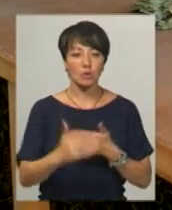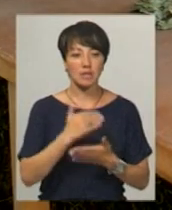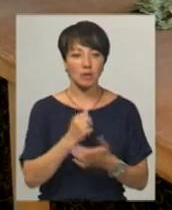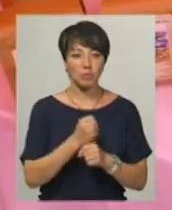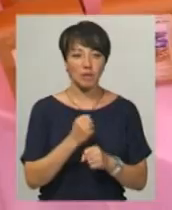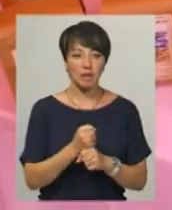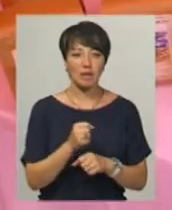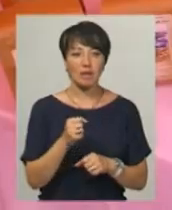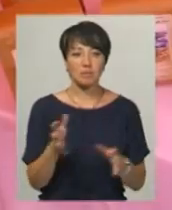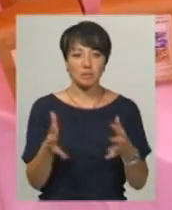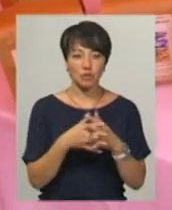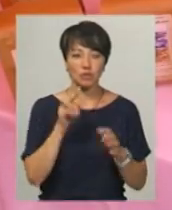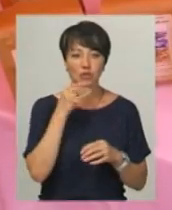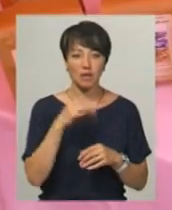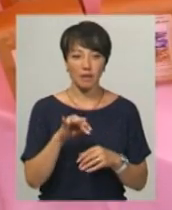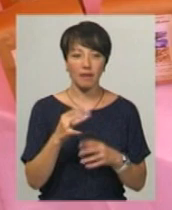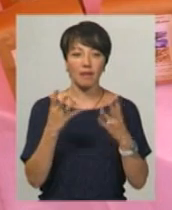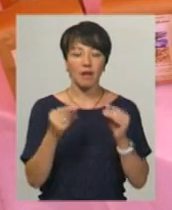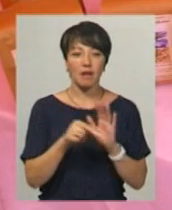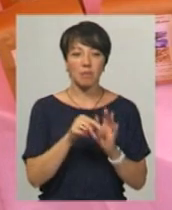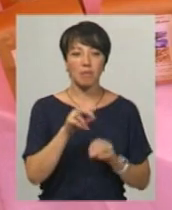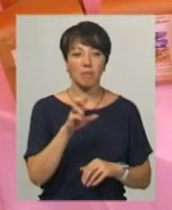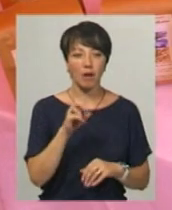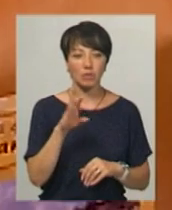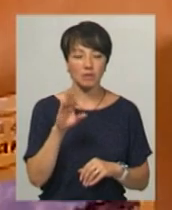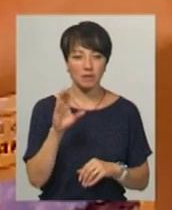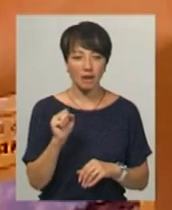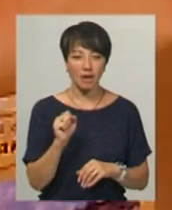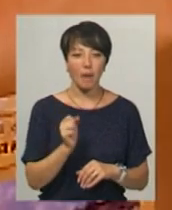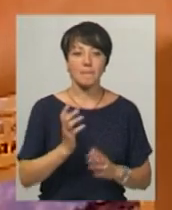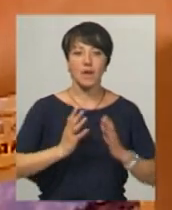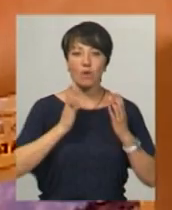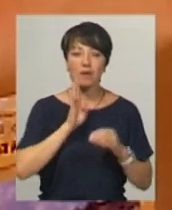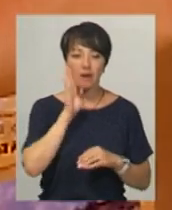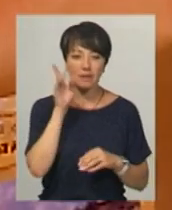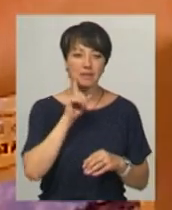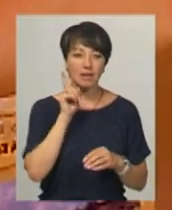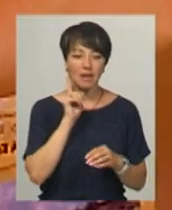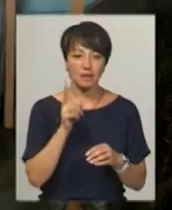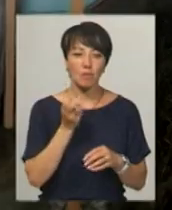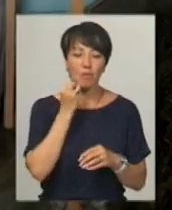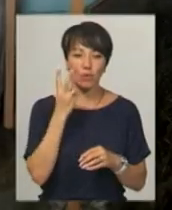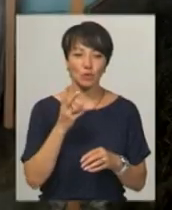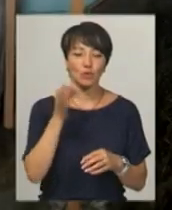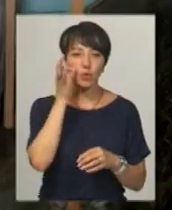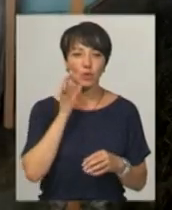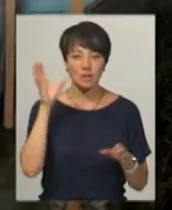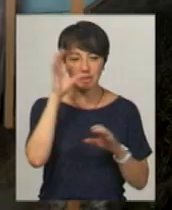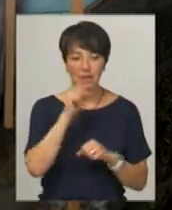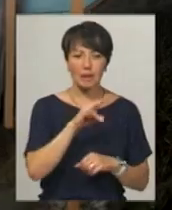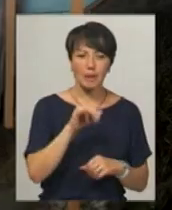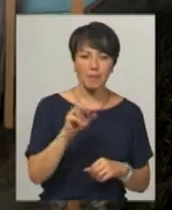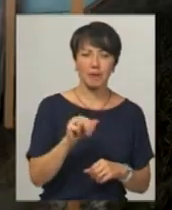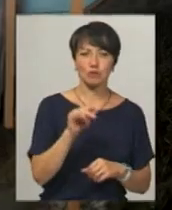розробка – триптих чаїв з назвою «День з бакотою» – бадьорий ранок, зелений полудень і солодкі сни. У складі бадьорого ранку, наприклад, хінацея, липа,